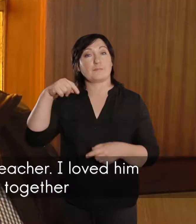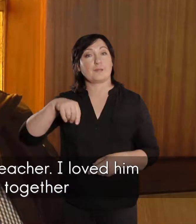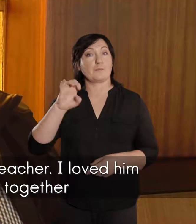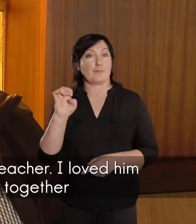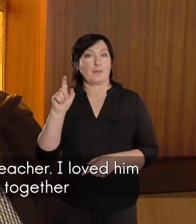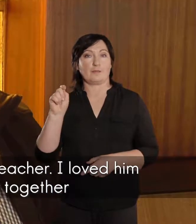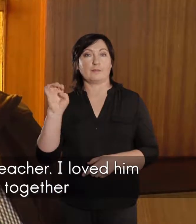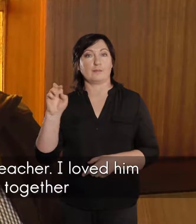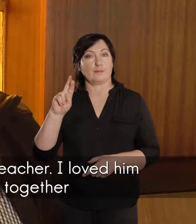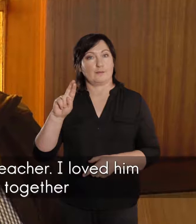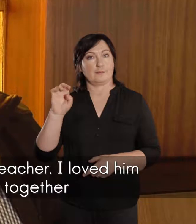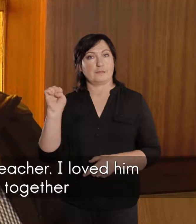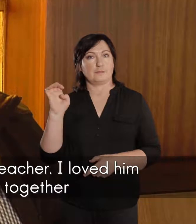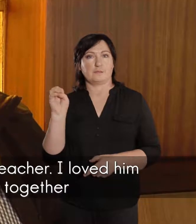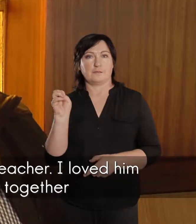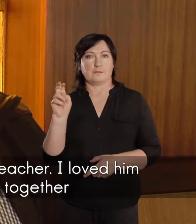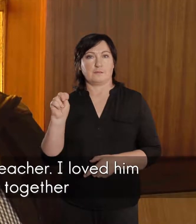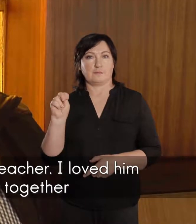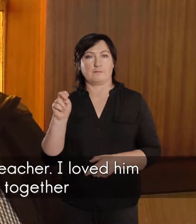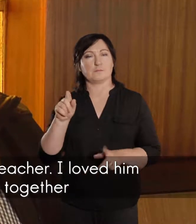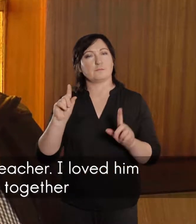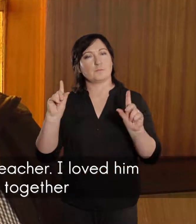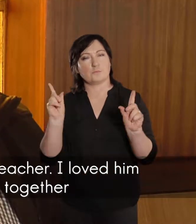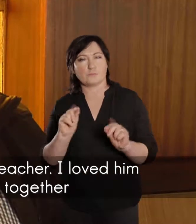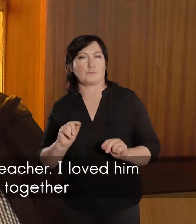Dominie Pietersen, was het byie personers op die kant.